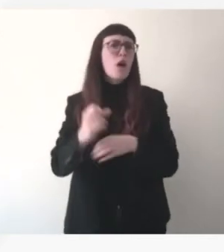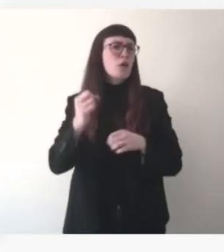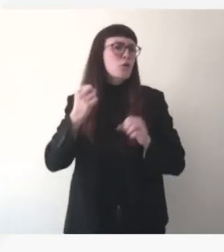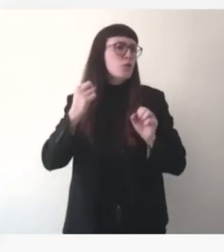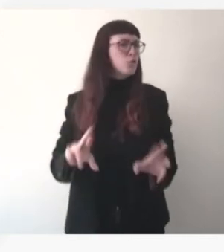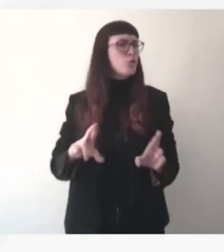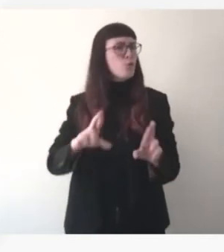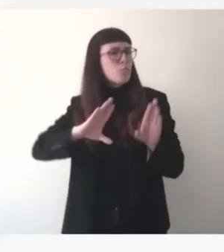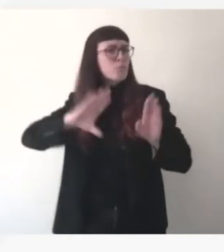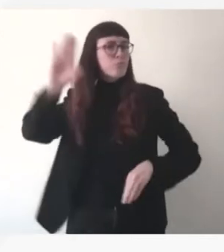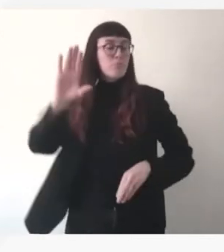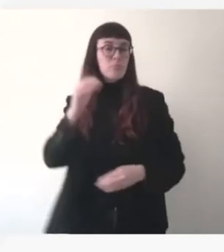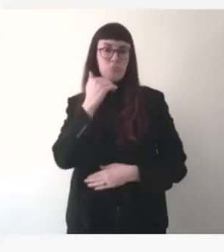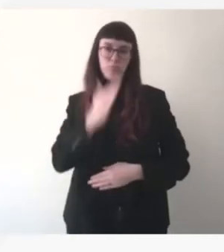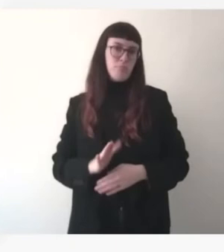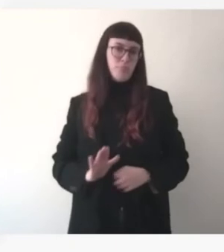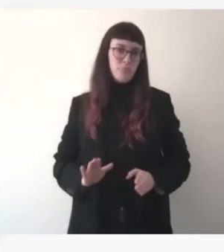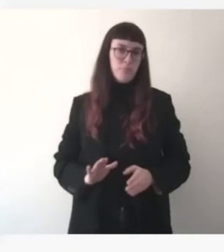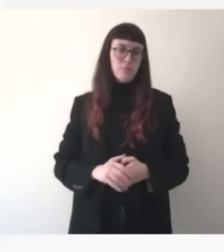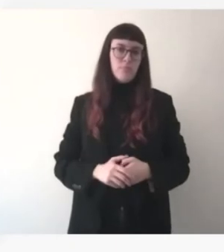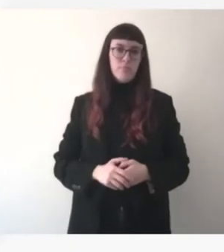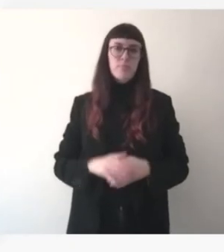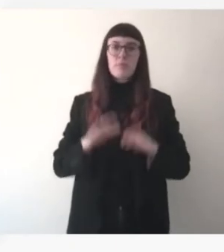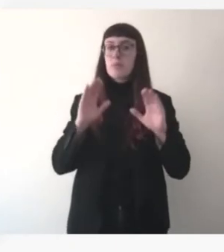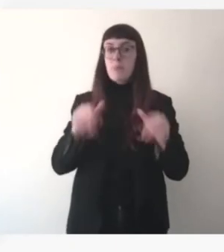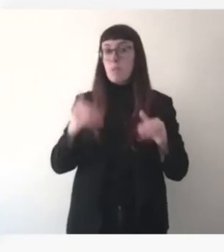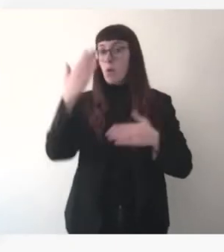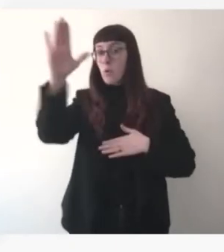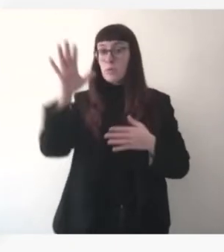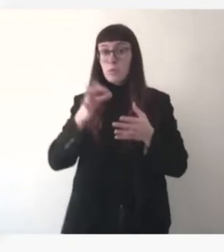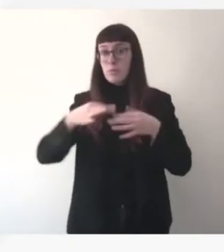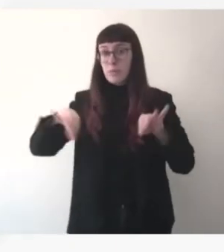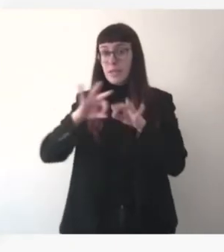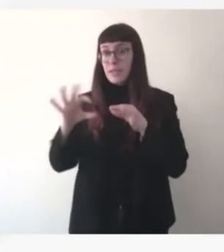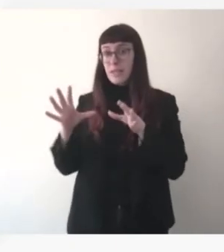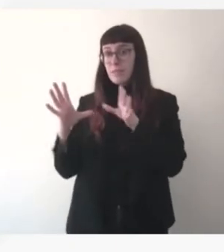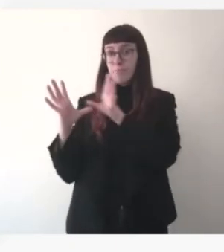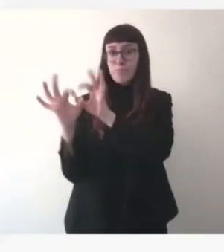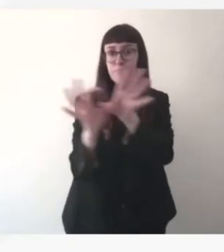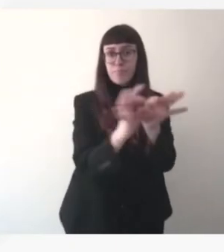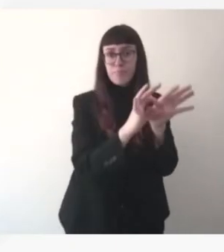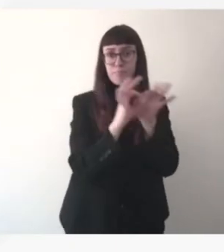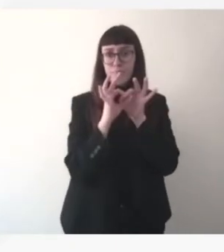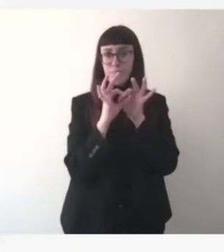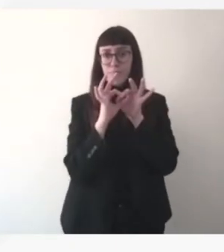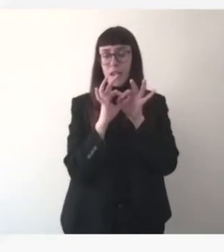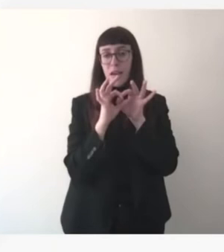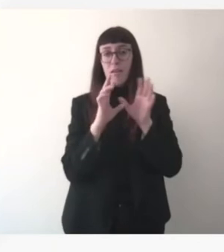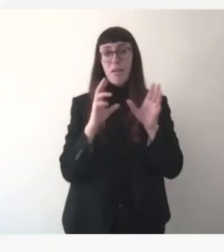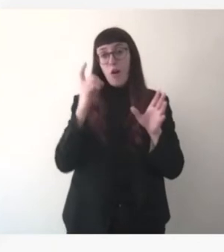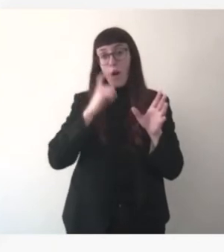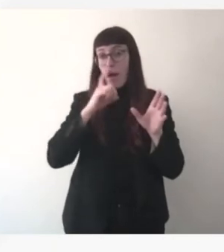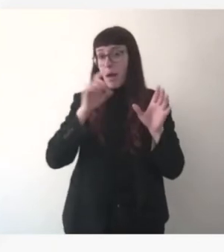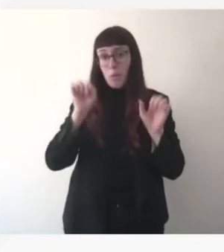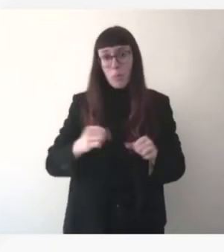y compris chez tous nos alliés, y compris les plus grands. Donc, la seule solution, c'est évidemment un suivi très